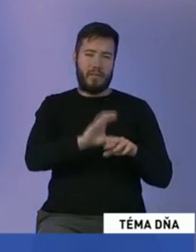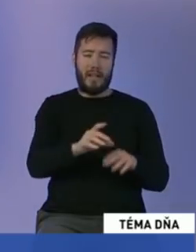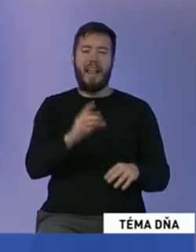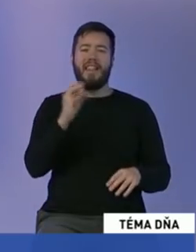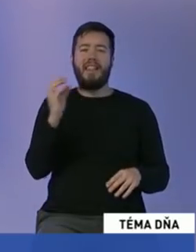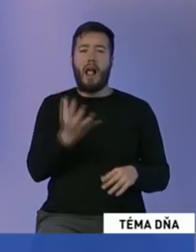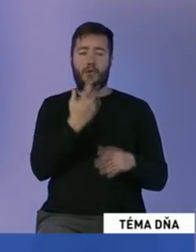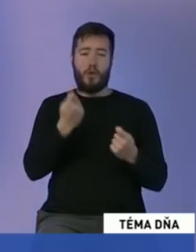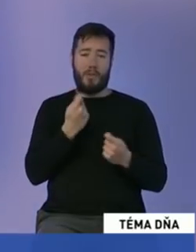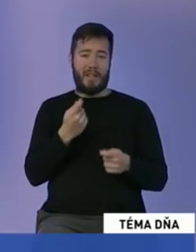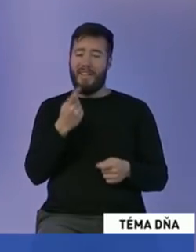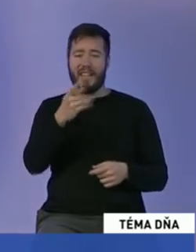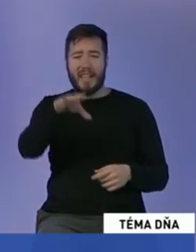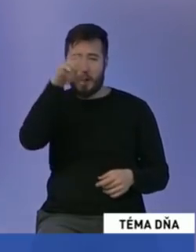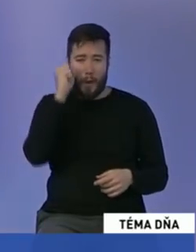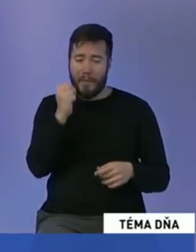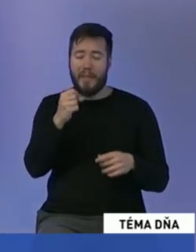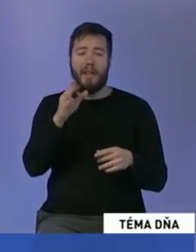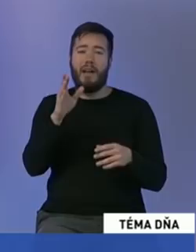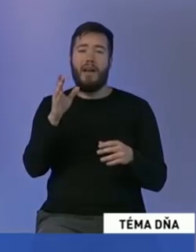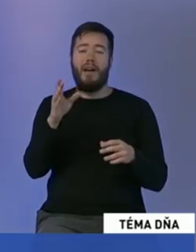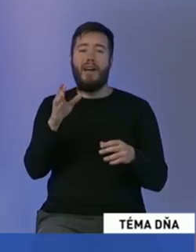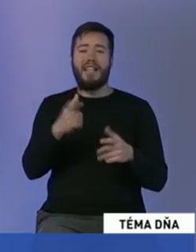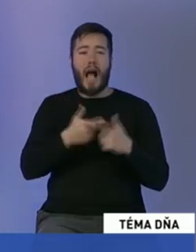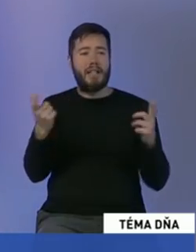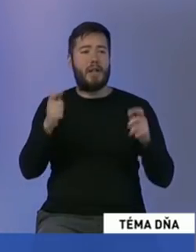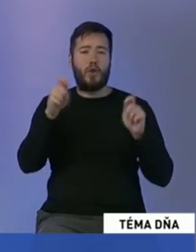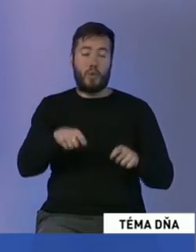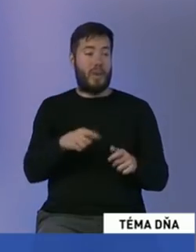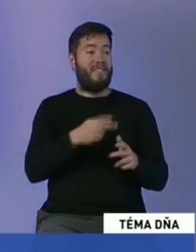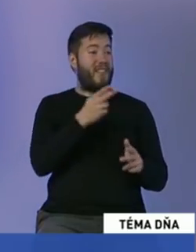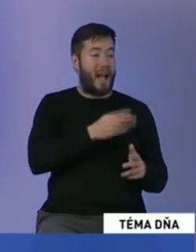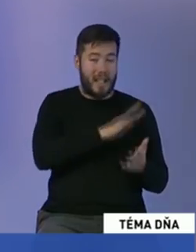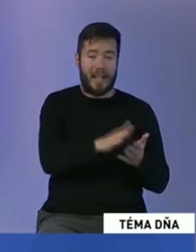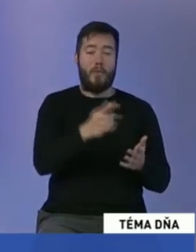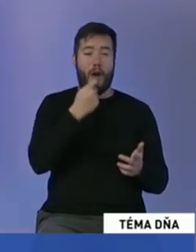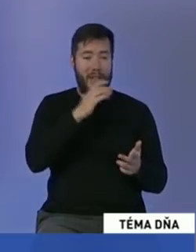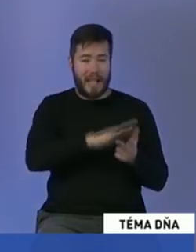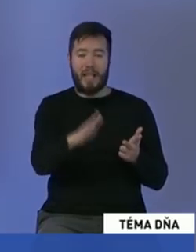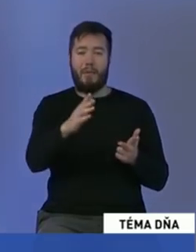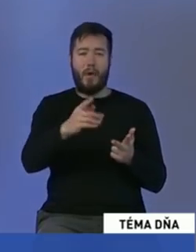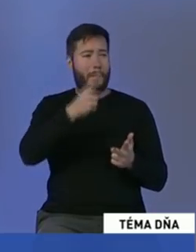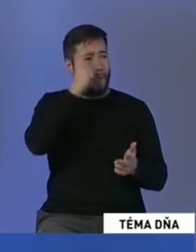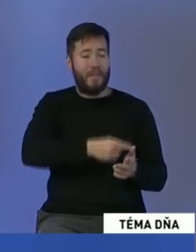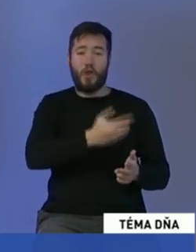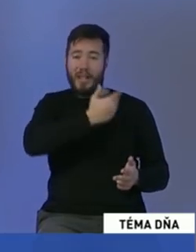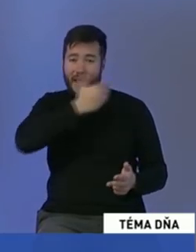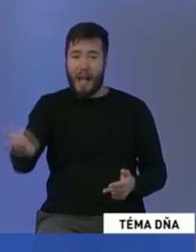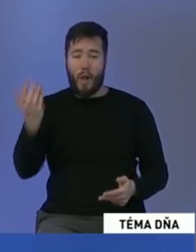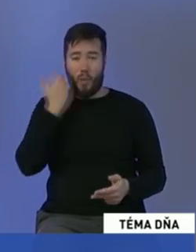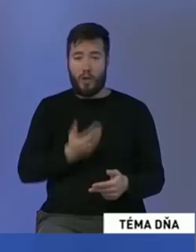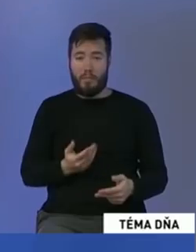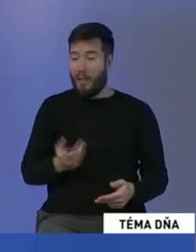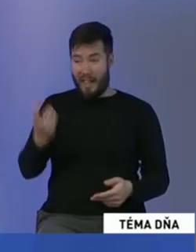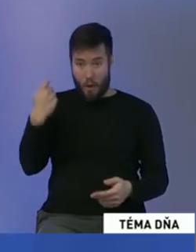kompetentní, aby ste príjmali tieto jasné rozhodnutia alebo vlaky zadarmo, aj obedy zadarmo. Obedy, ktoré máte povinnosť dať, ste potom